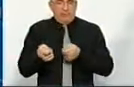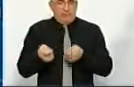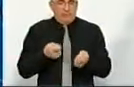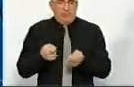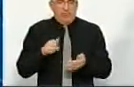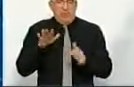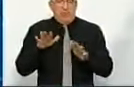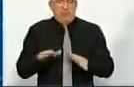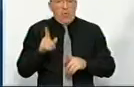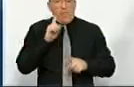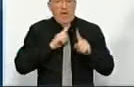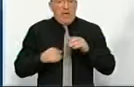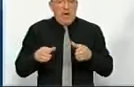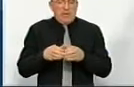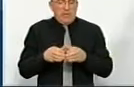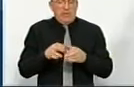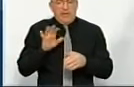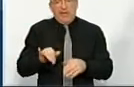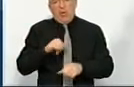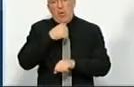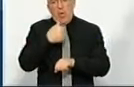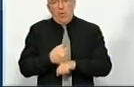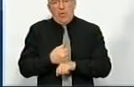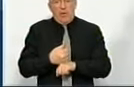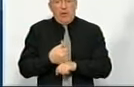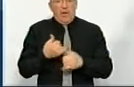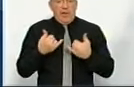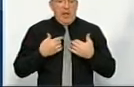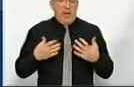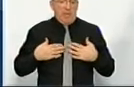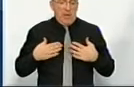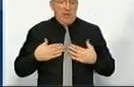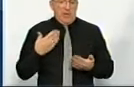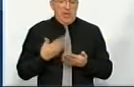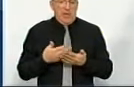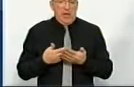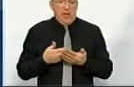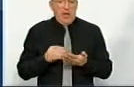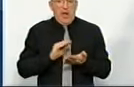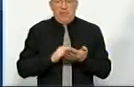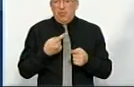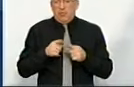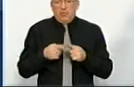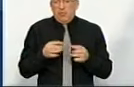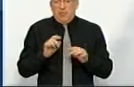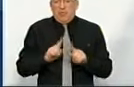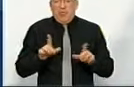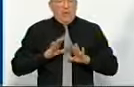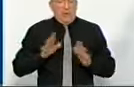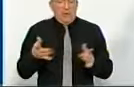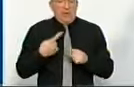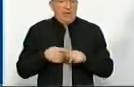місцевої ради і голови. Все. Тобто для мене, наприклад, як автора, нічого тут незвичайного було.